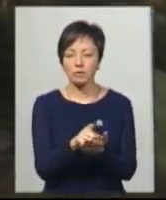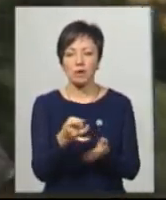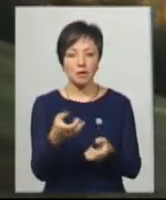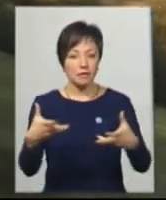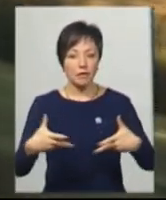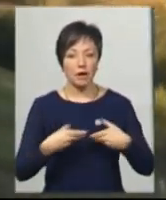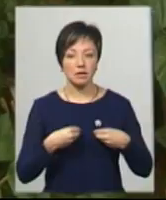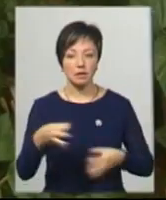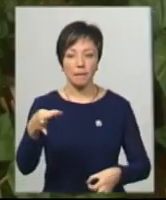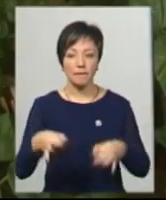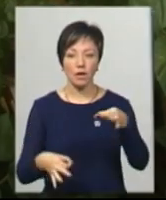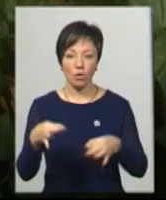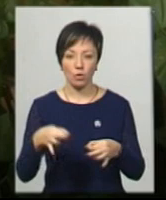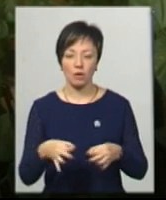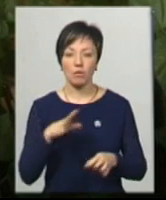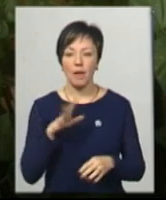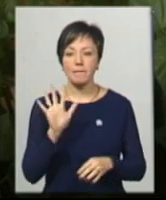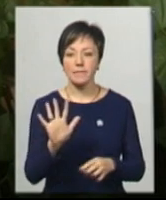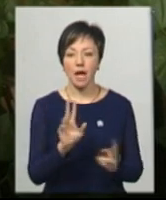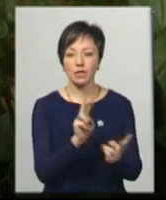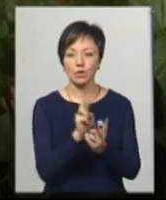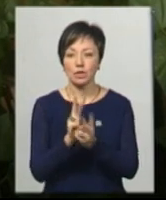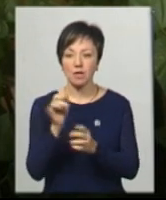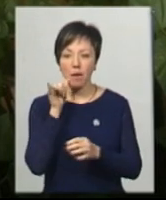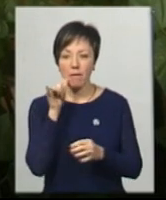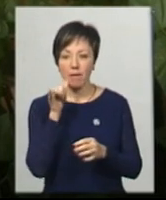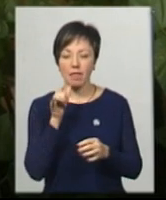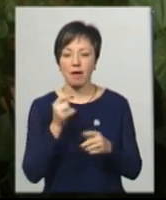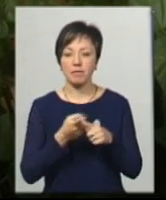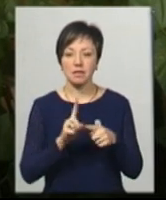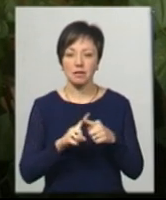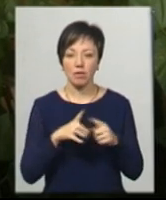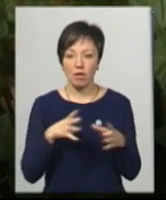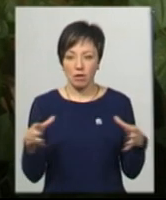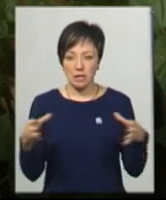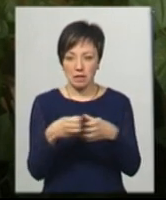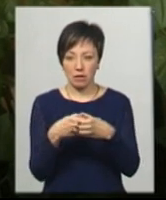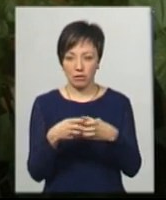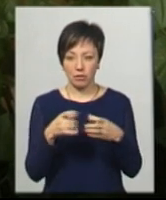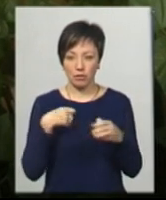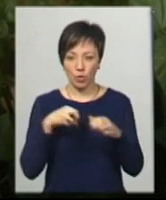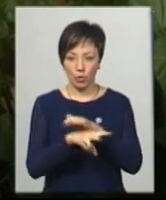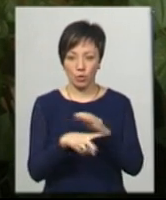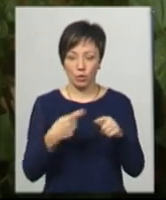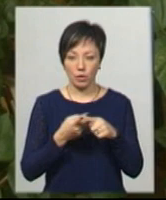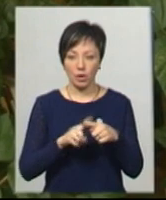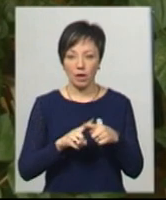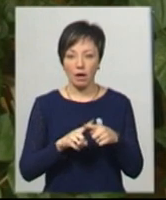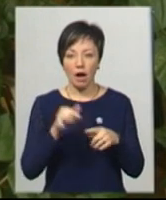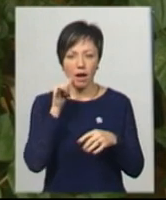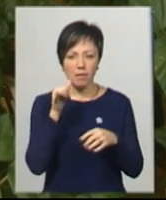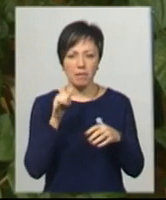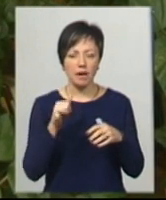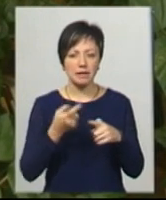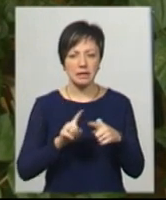природа. Протягом всього походу було п'ять зустрічей з кабанами. Перший раз це було невелике стадо, яке дримнуло від мене, почувши від мене. Кабан – це